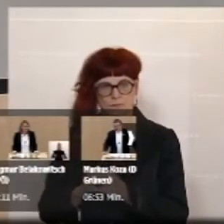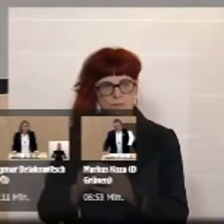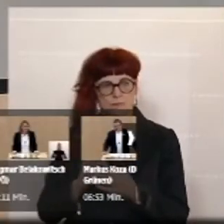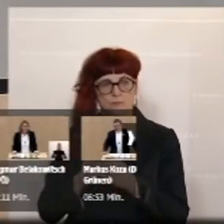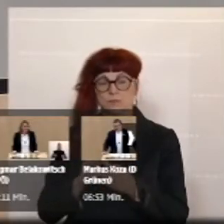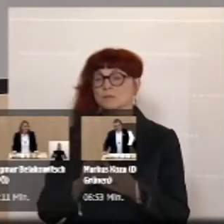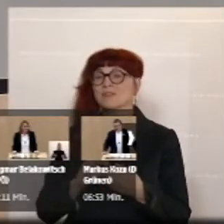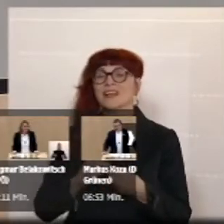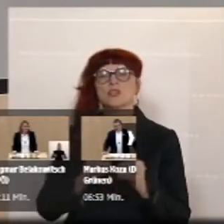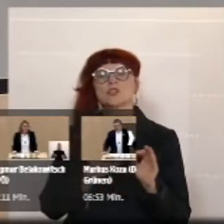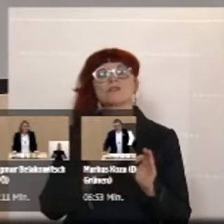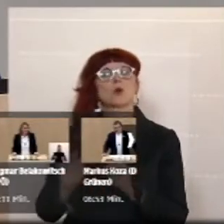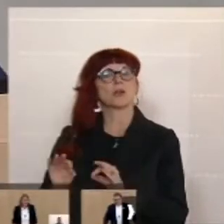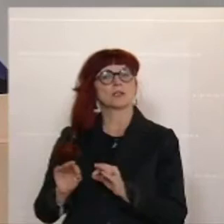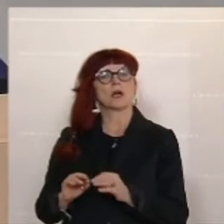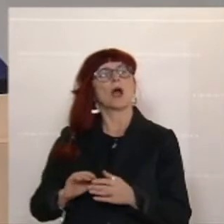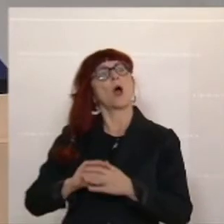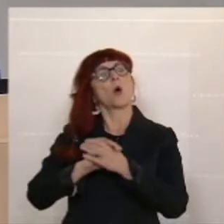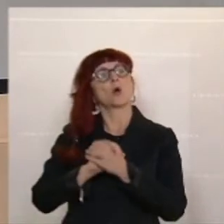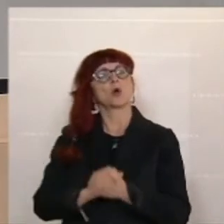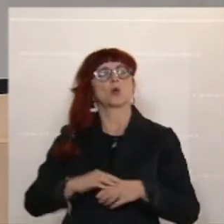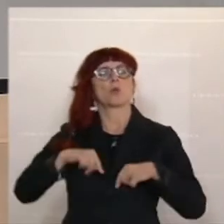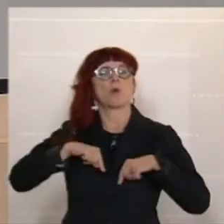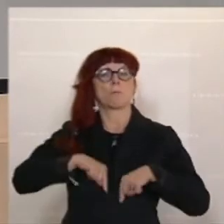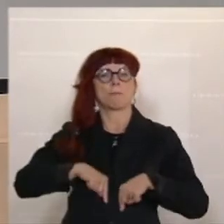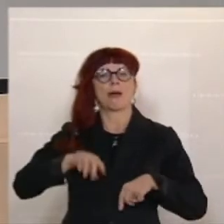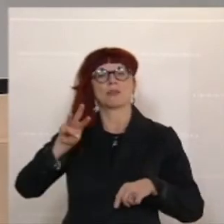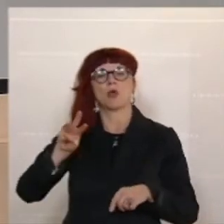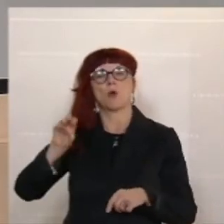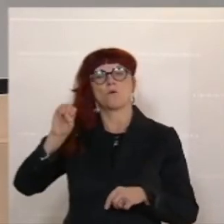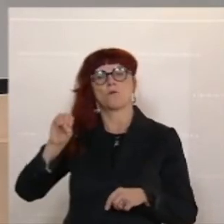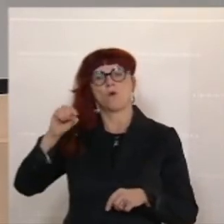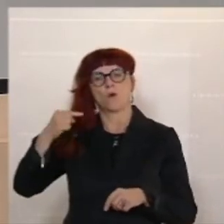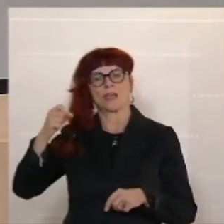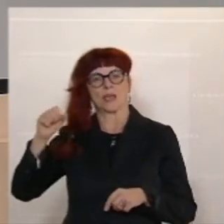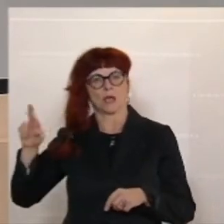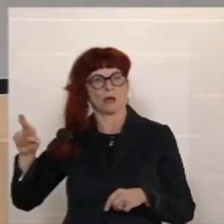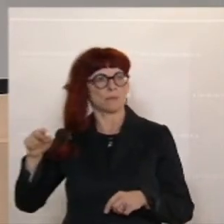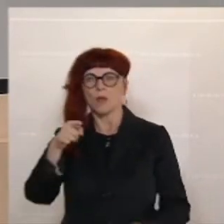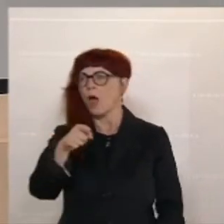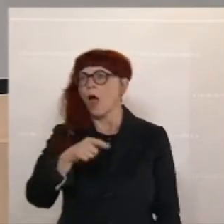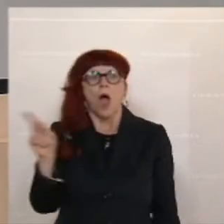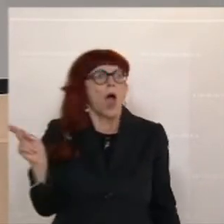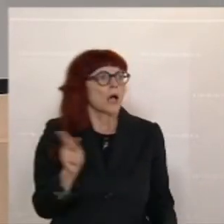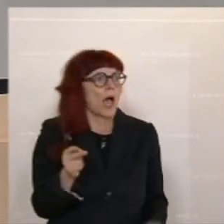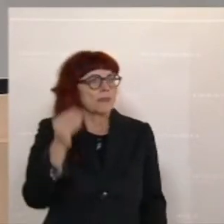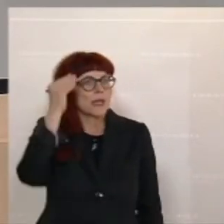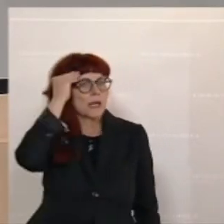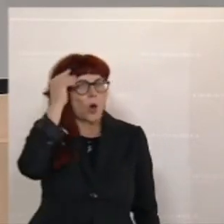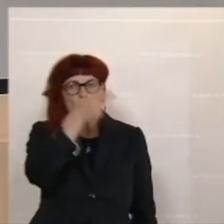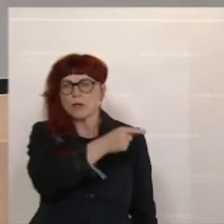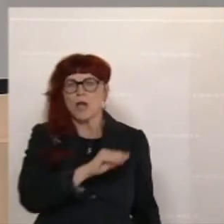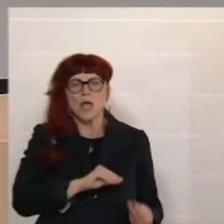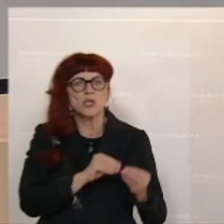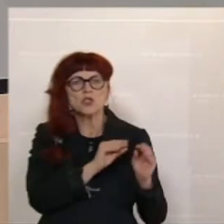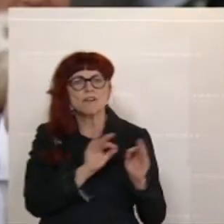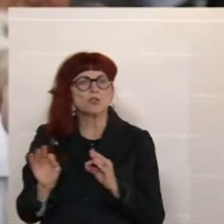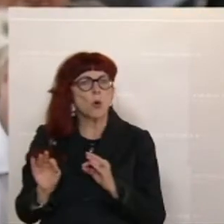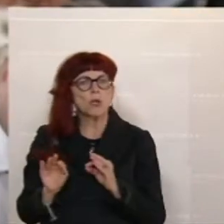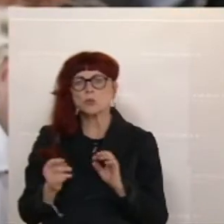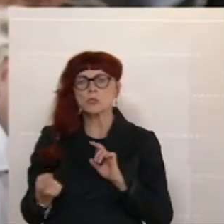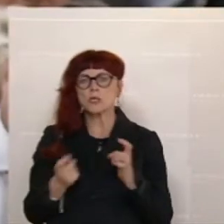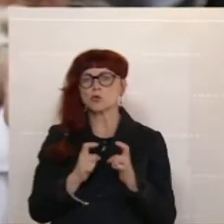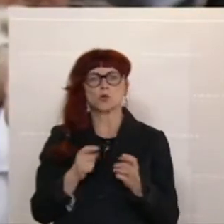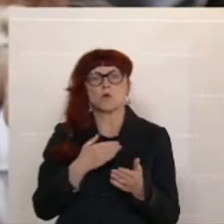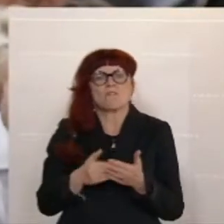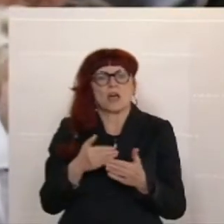Zur Geschäftsordnung der Klubobmann Wöginger. Also es ist unglaublich, welche Geschäftsordnungsdebatten wir in letzter Zeit hier führen.